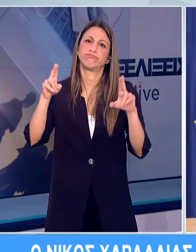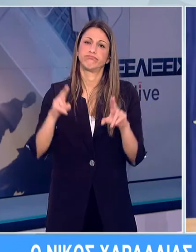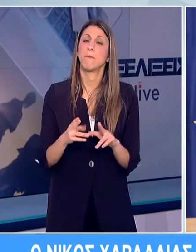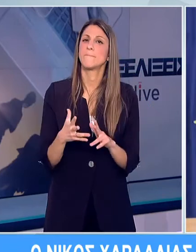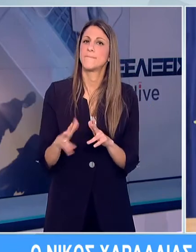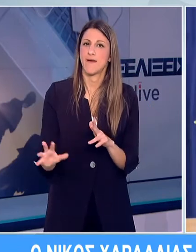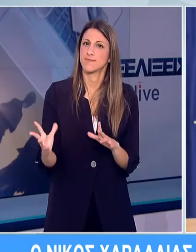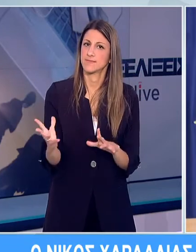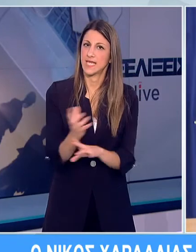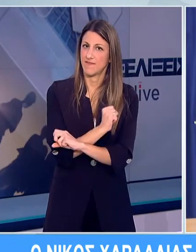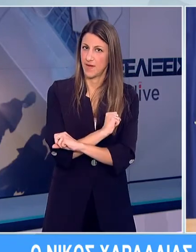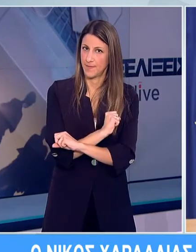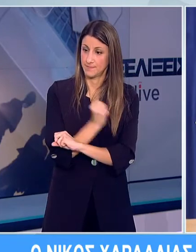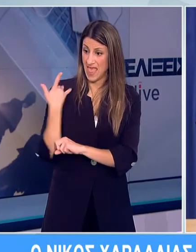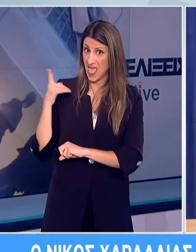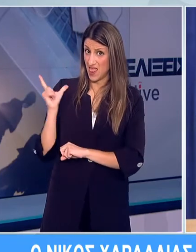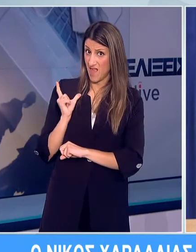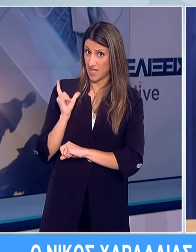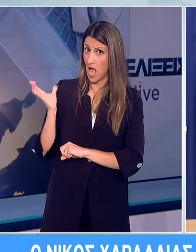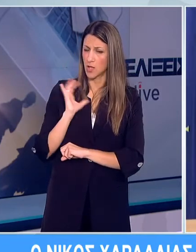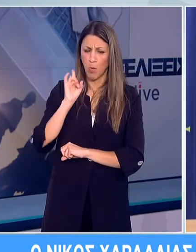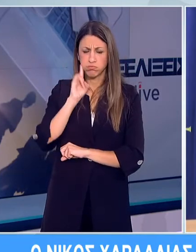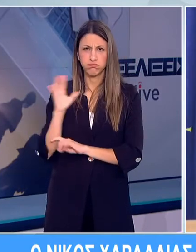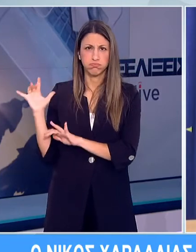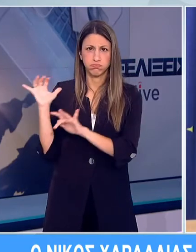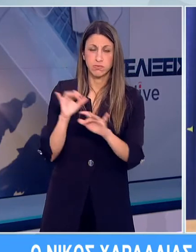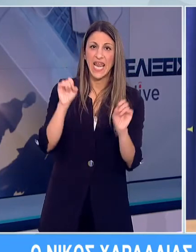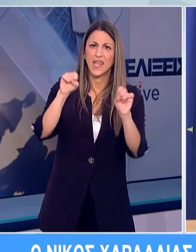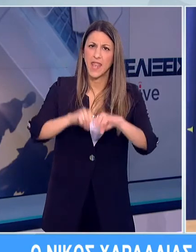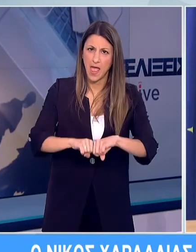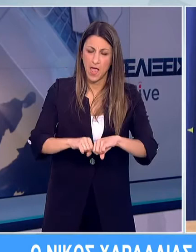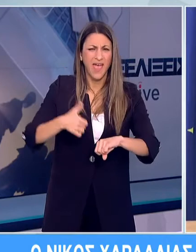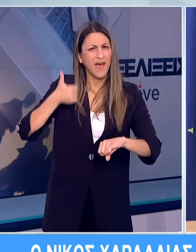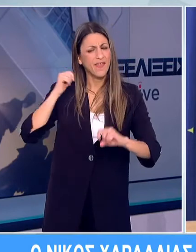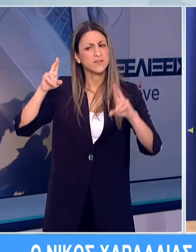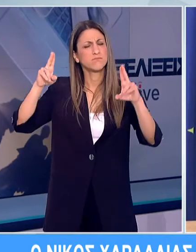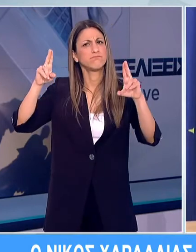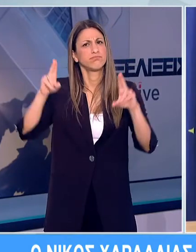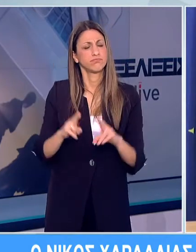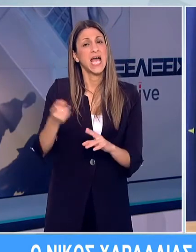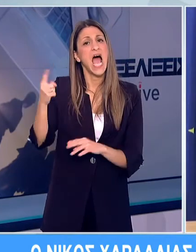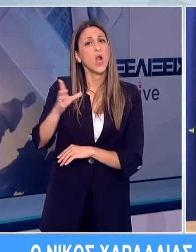αντικοινωνική συμπεριφορά σε σχέση με τη λειτουργία των επιχειρήσεών τους.